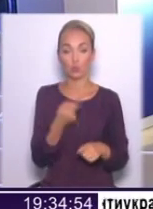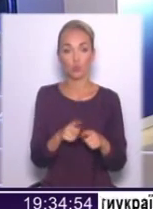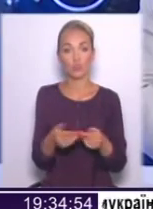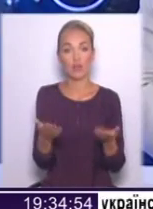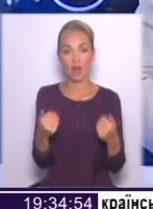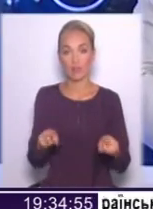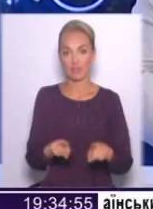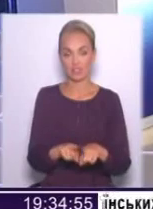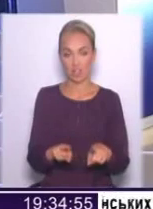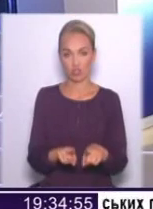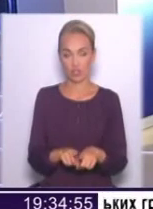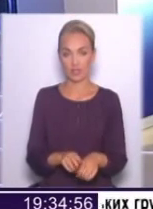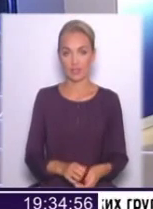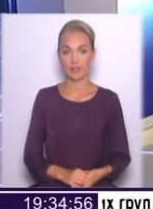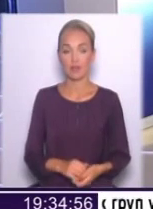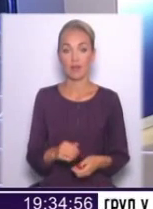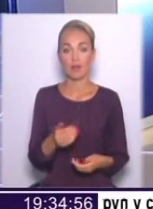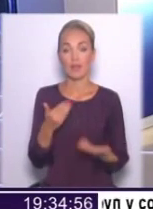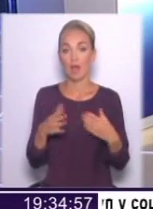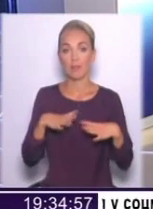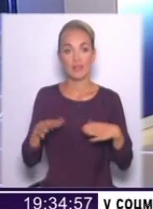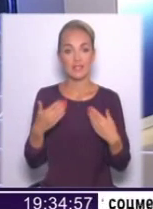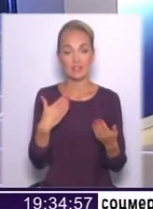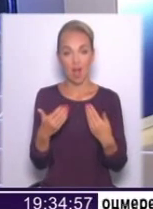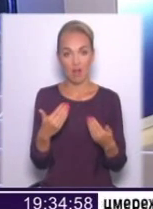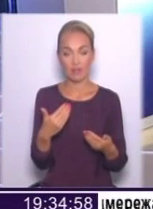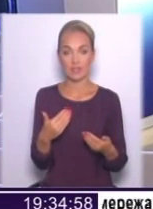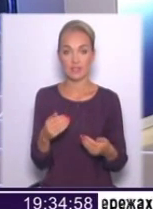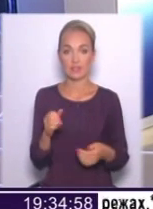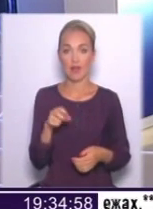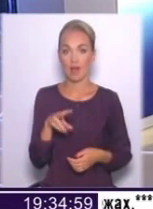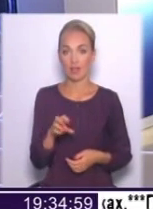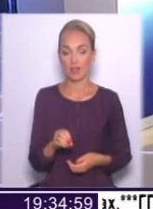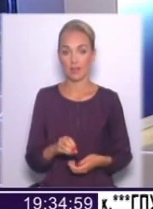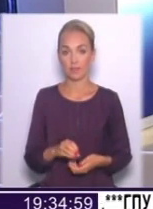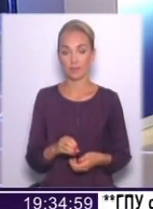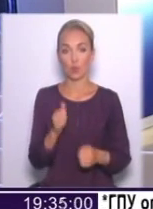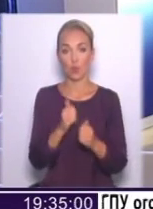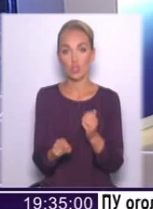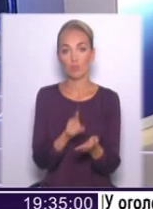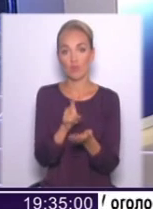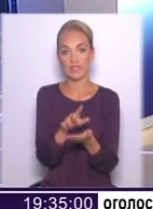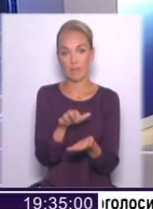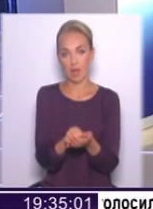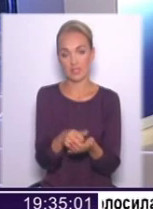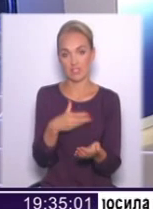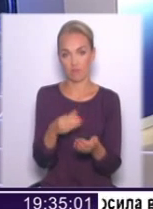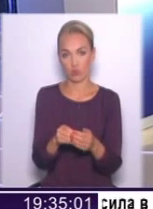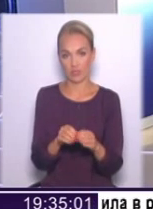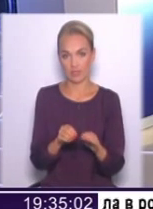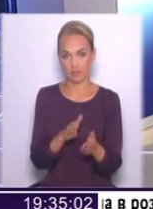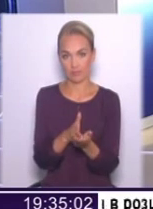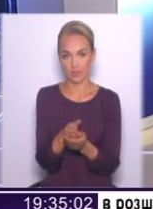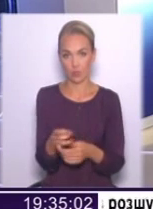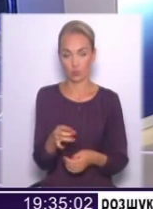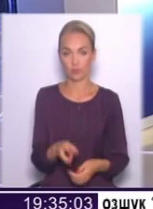все ж таки, як би ми не ставилися, але кожен повинен займатися своїм ділом. У нас